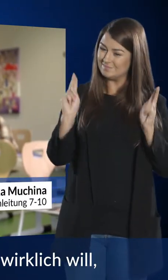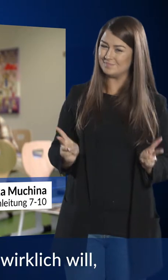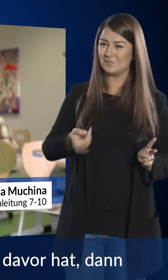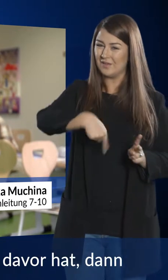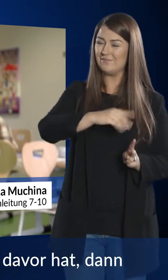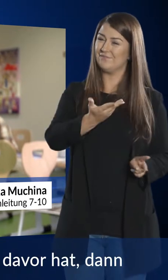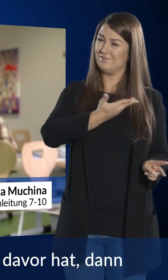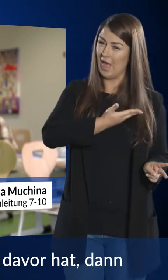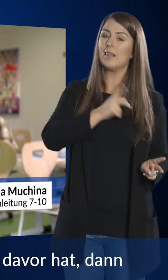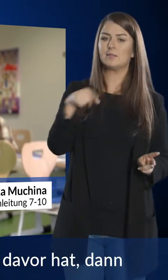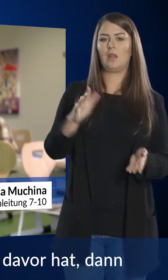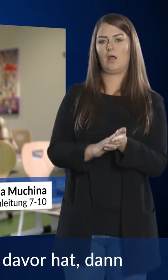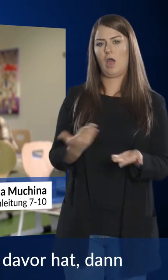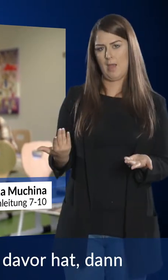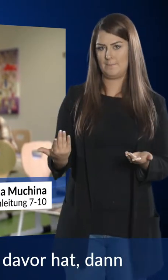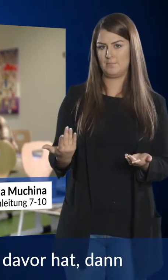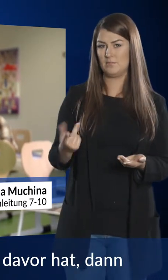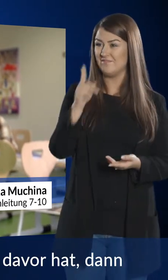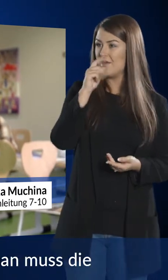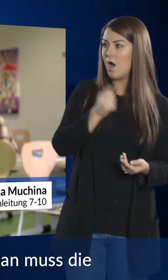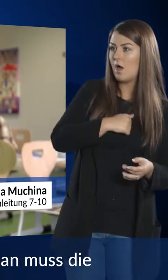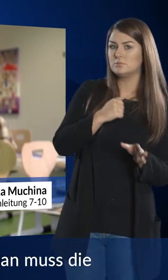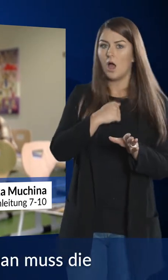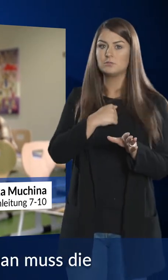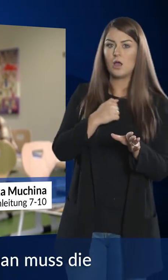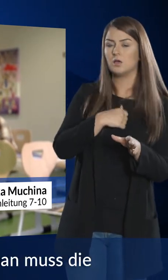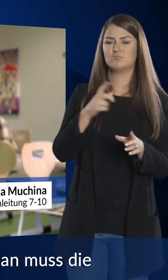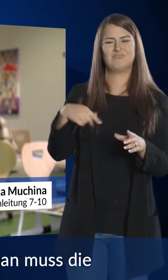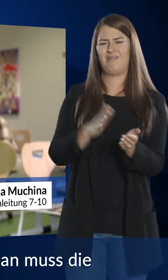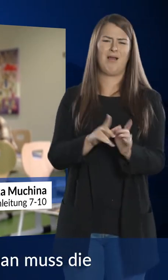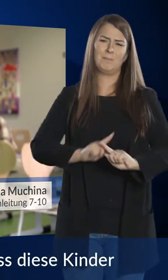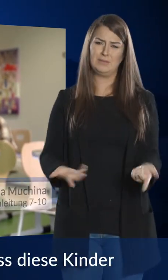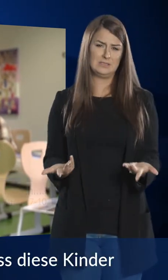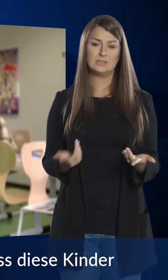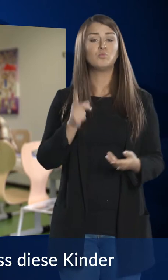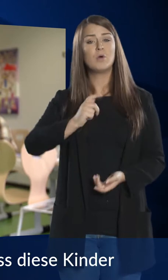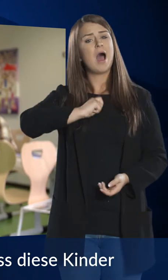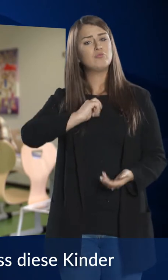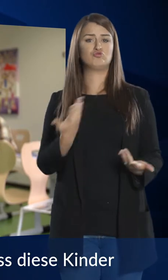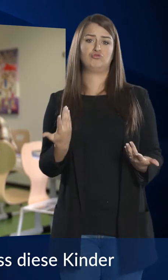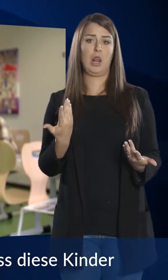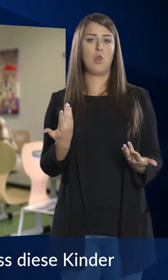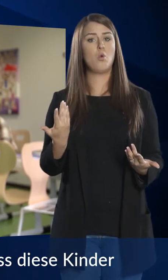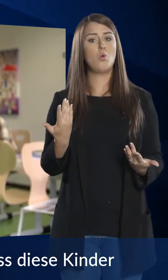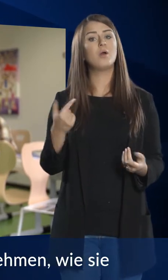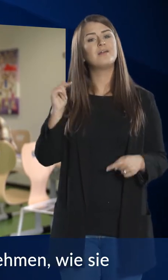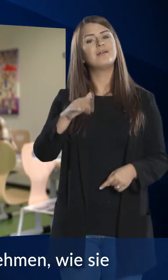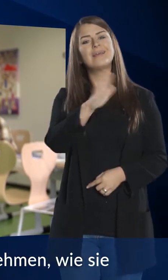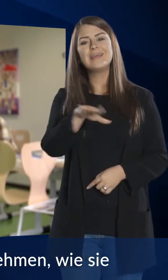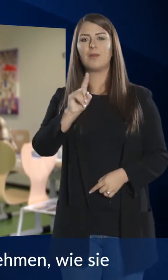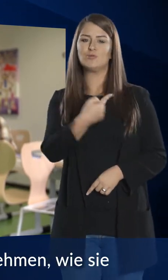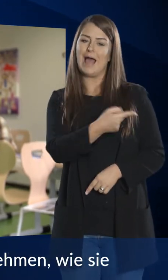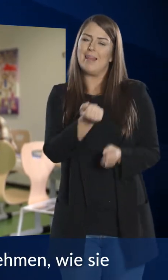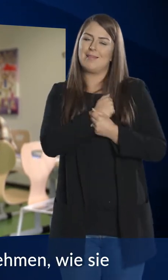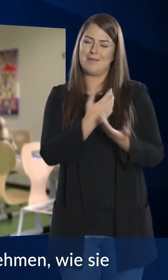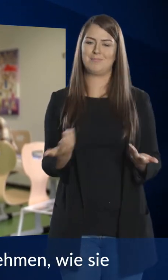will, funktioniert das. Wenn man Angst davor hat, dann kann es nicht werden. Also man muss die Einstellung haben, also man muss diese Kinder einfach alle